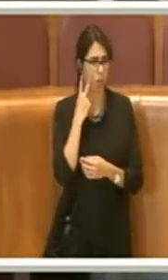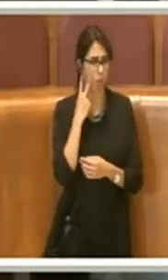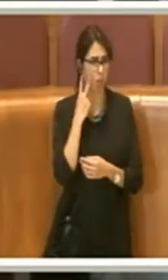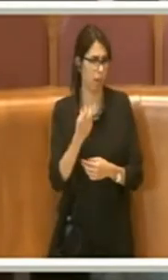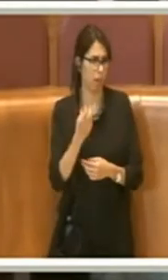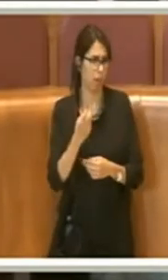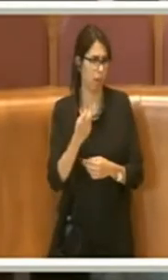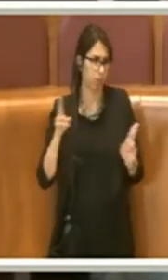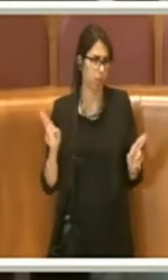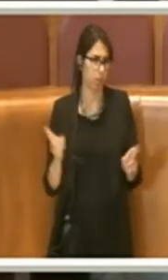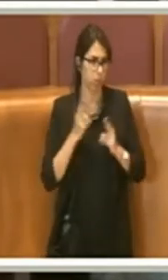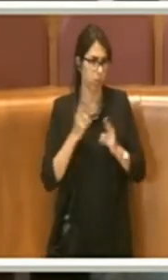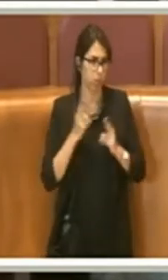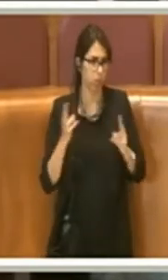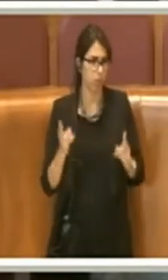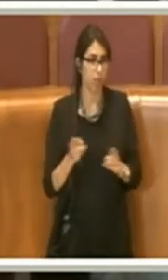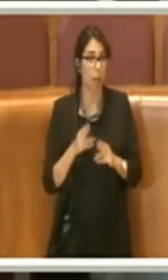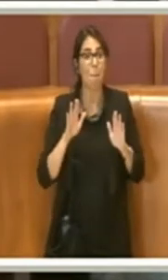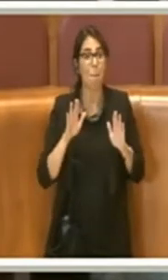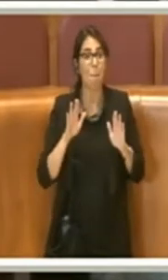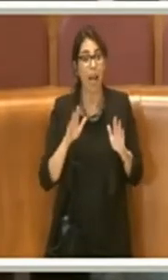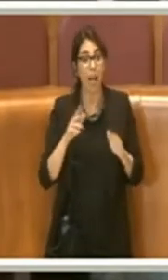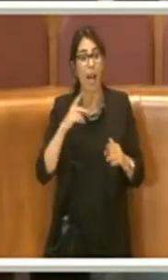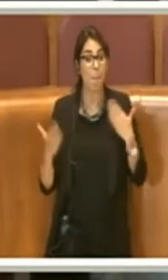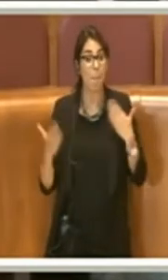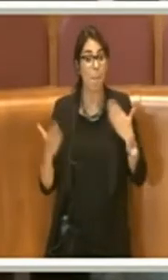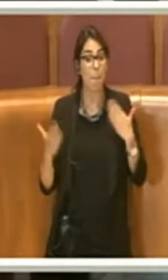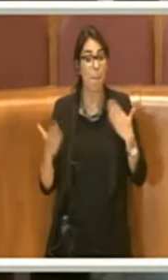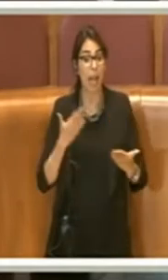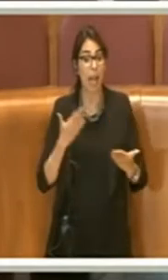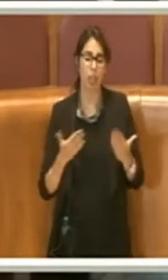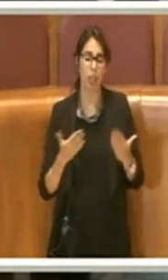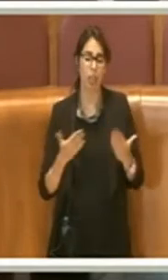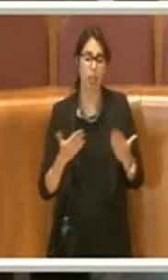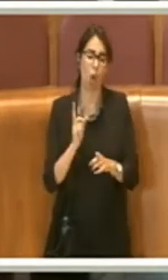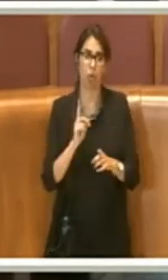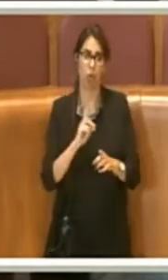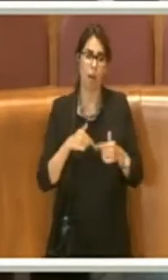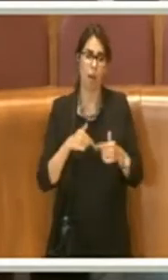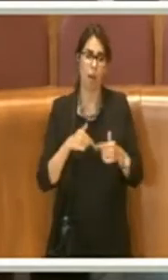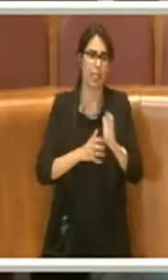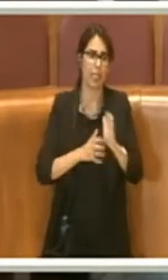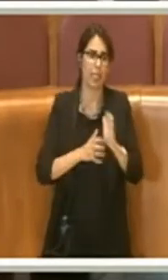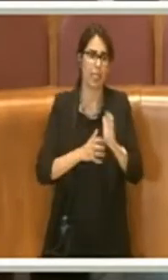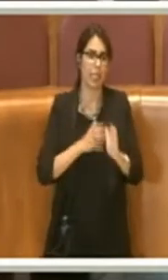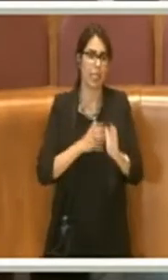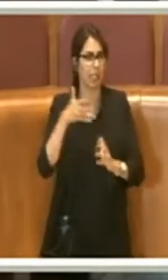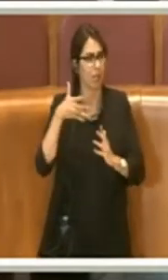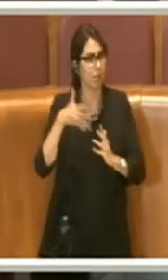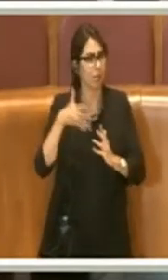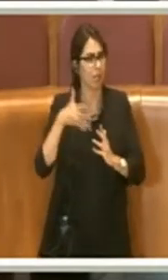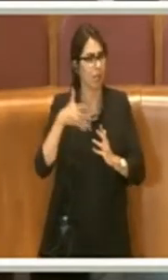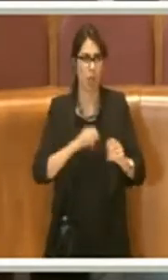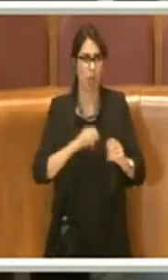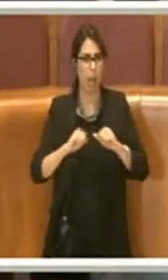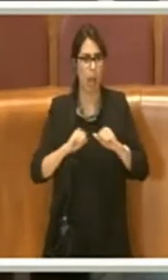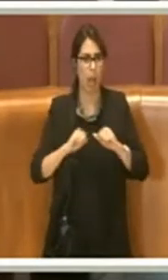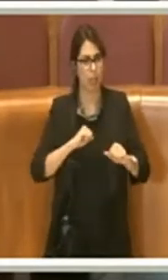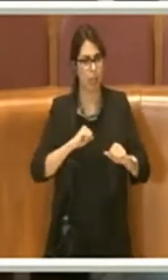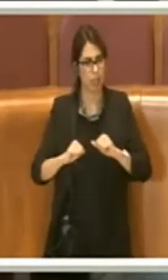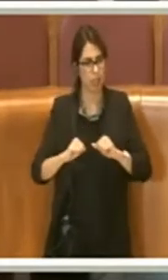non potesse mettere in crisi profonda l'amministrazione, tanto da dover ricorrere